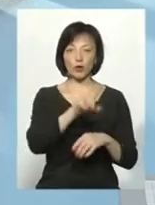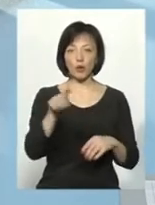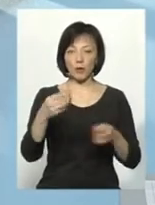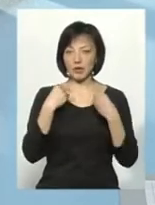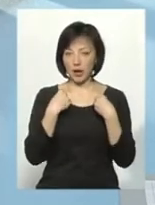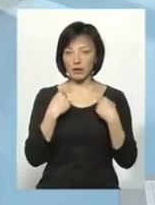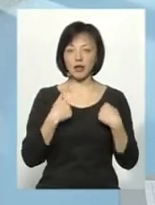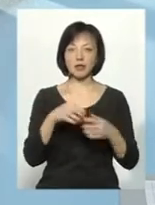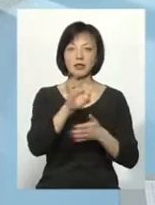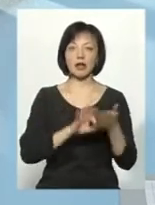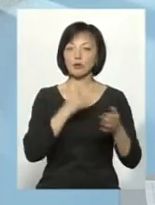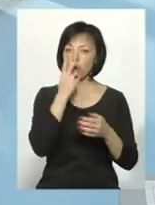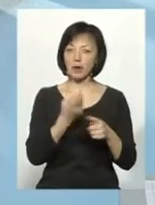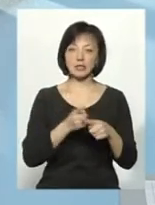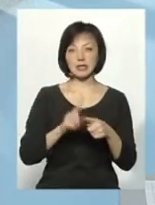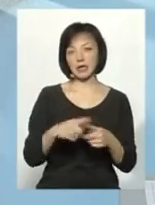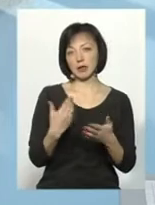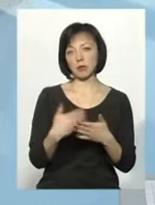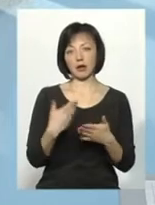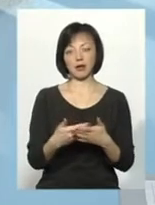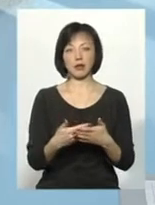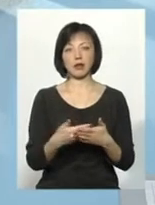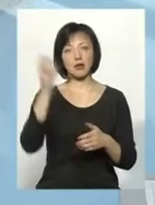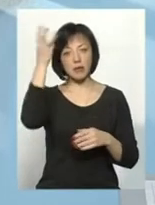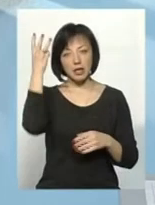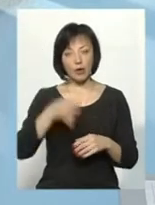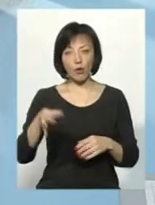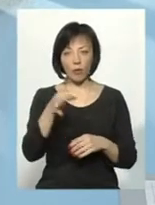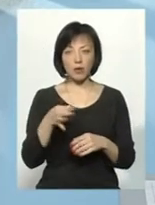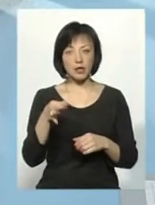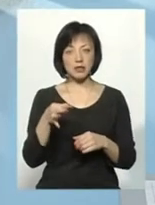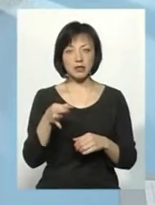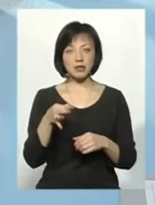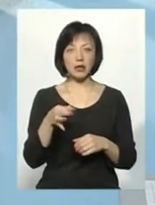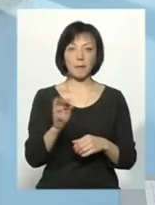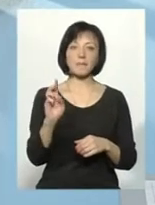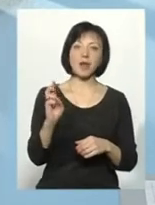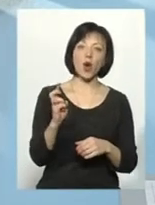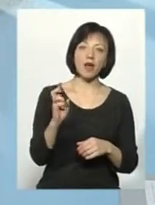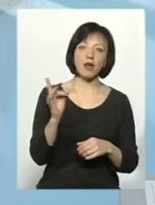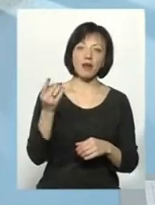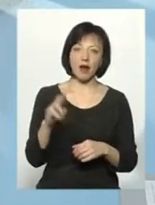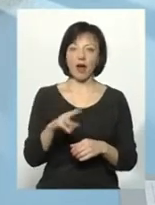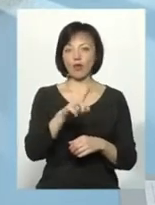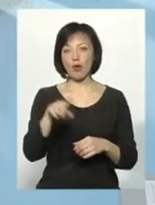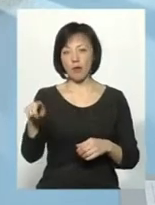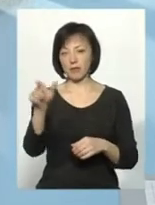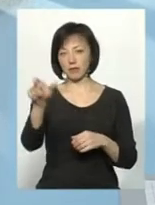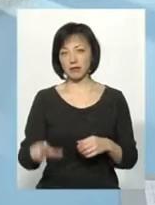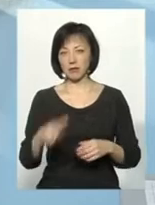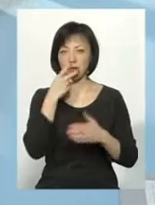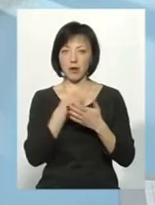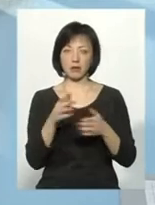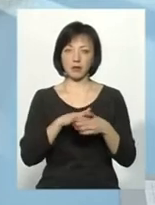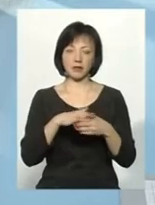дайте, і я зразу побачу, чи це, наприклад, Хмельницька область, Білогір'я, волонтер номер такий-то. І по номеру я вже